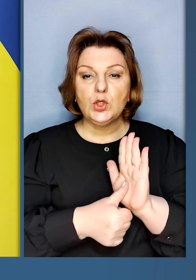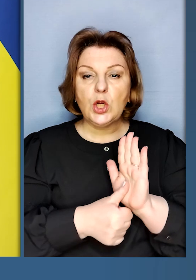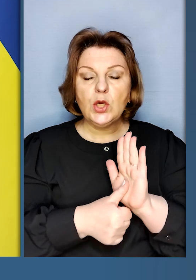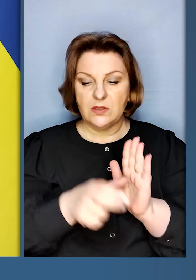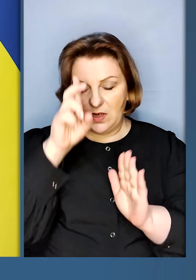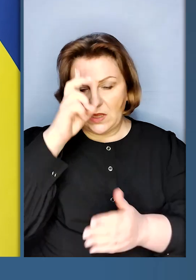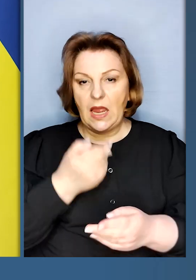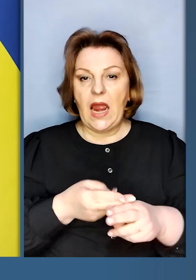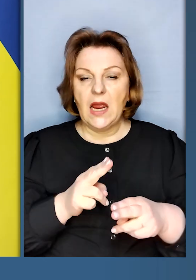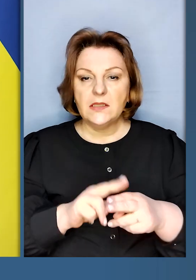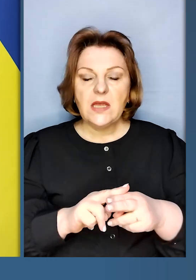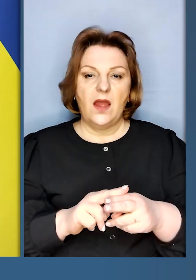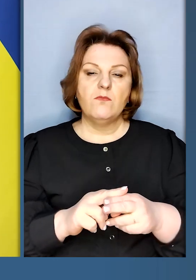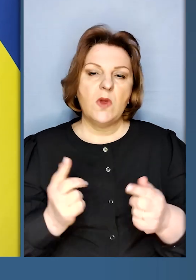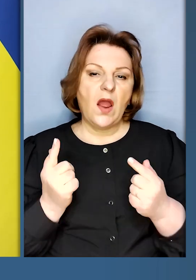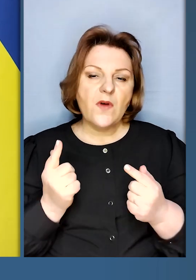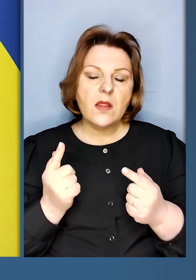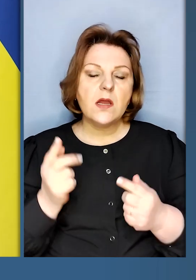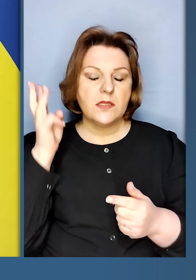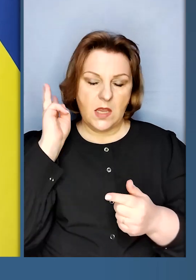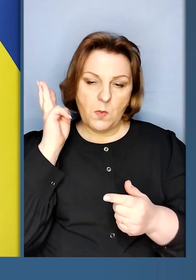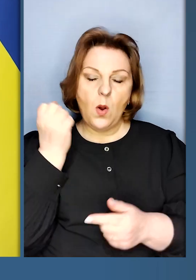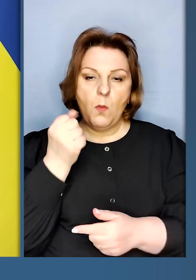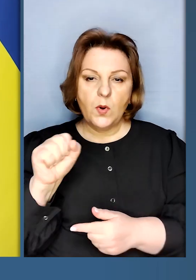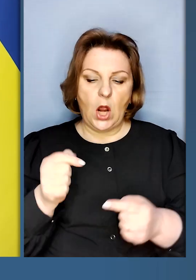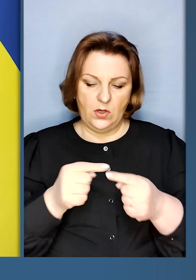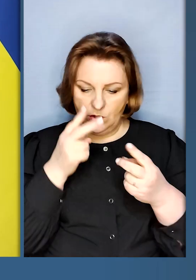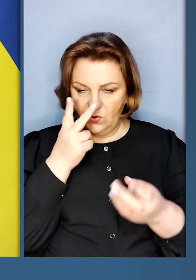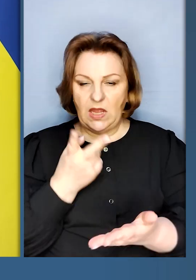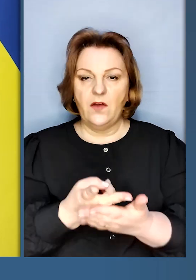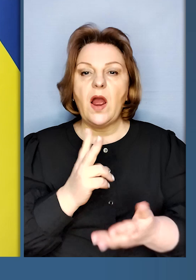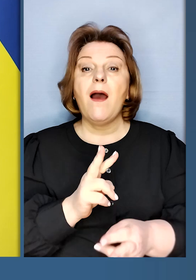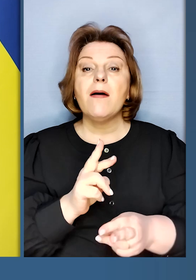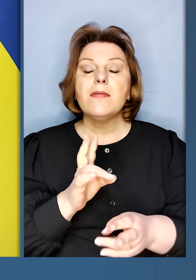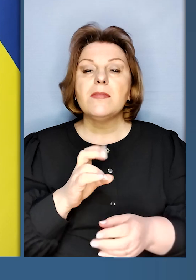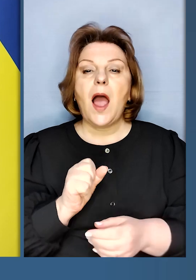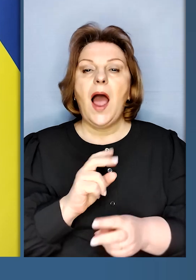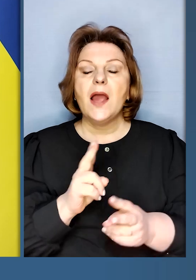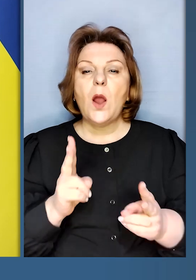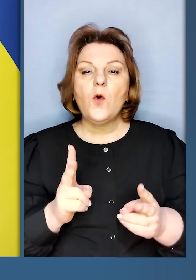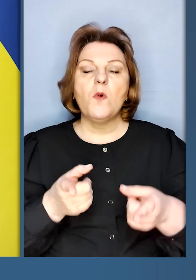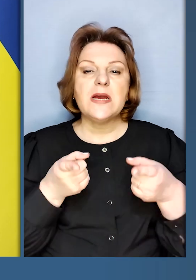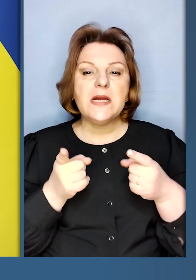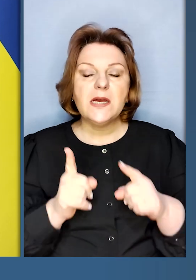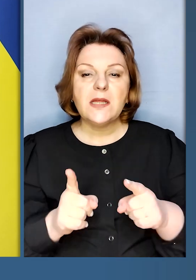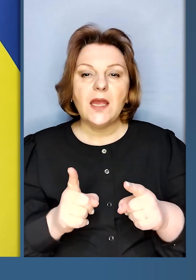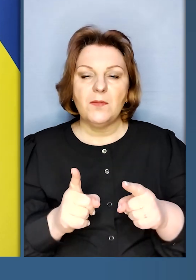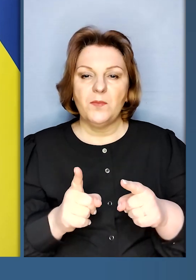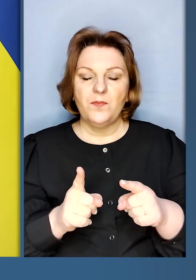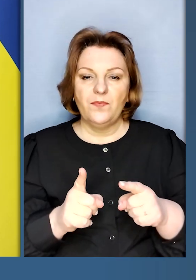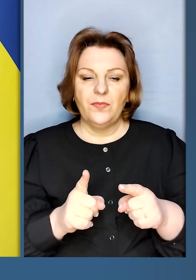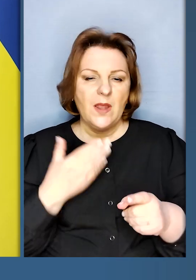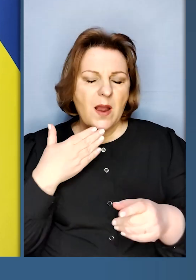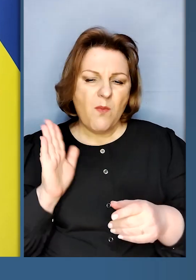суб'єктів. Це велика дипломатична перемога. Це чітко демонструє, на якому дійсно в Мар